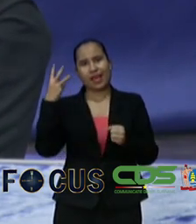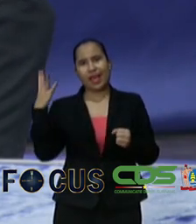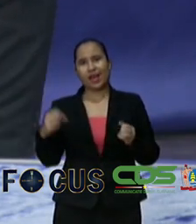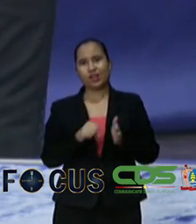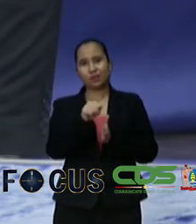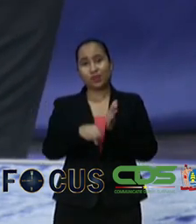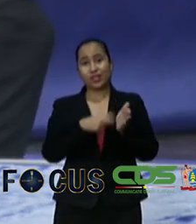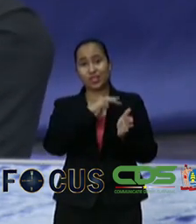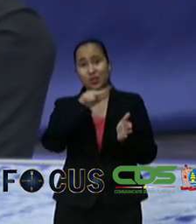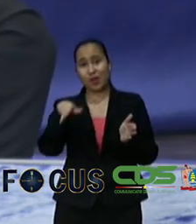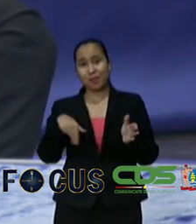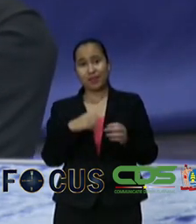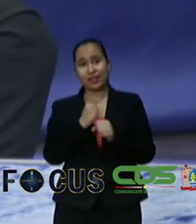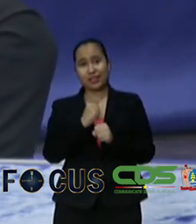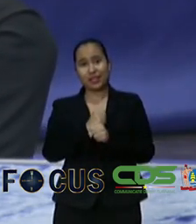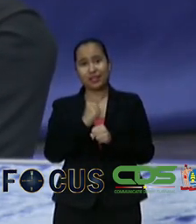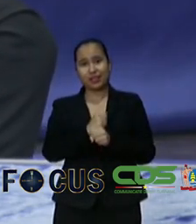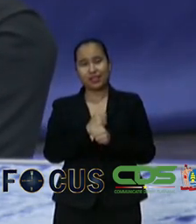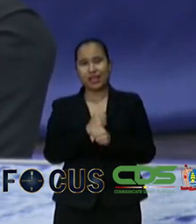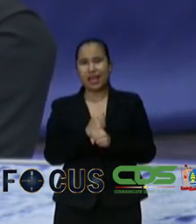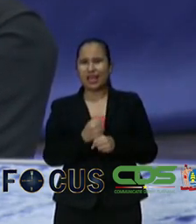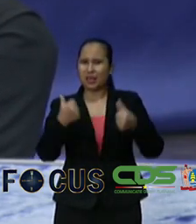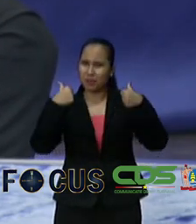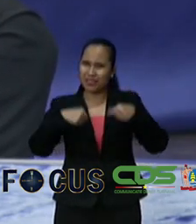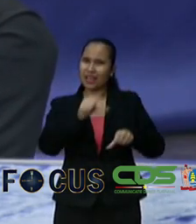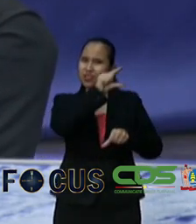uitgezet en ik benadruk de naam covid